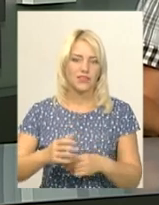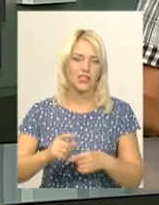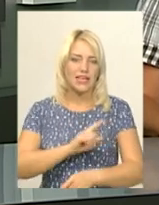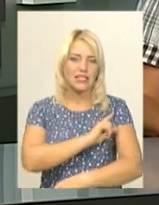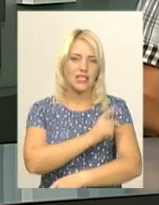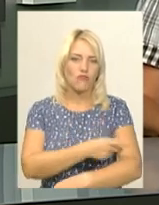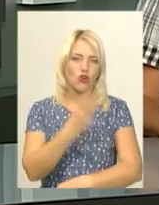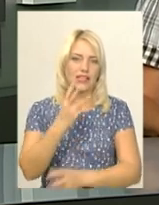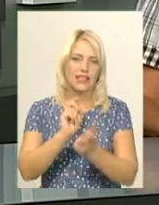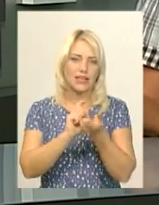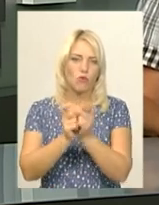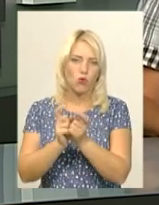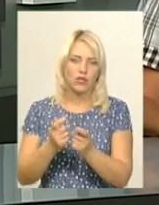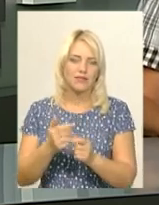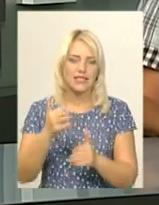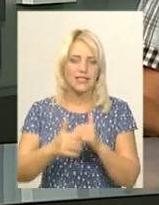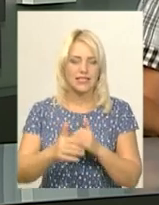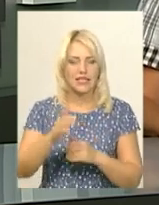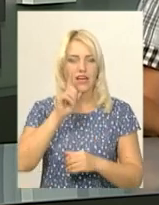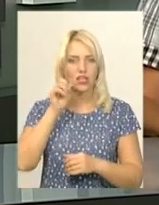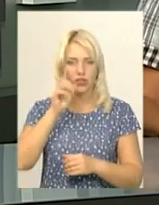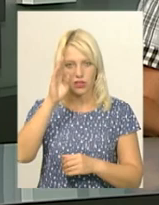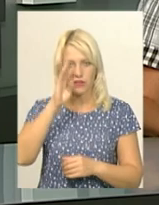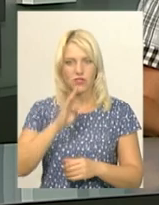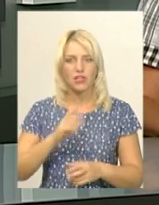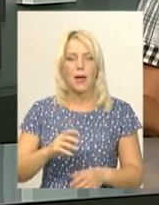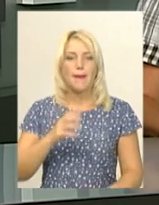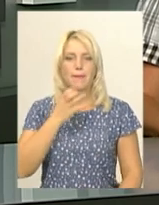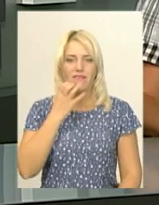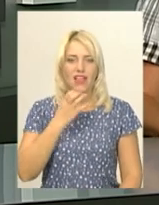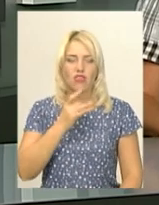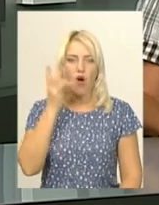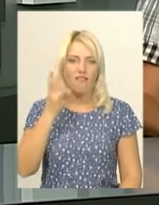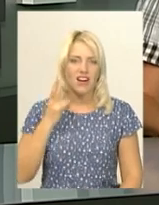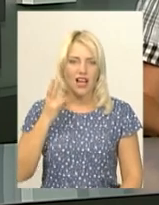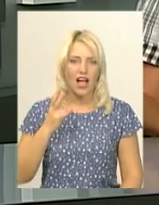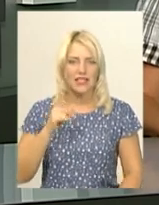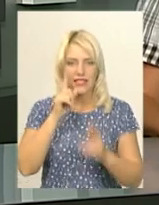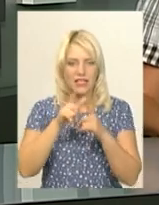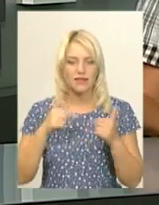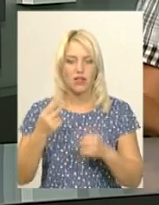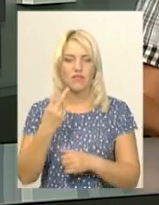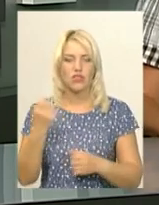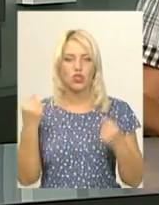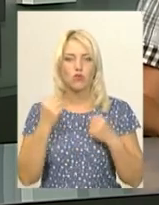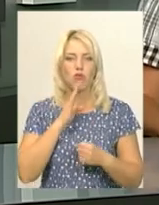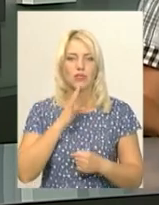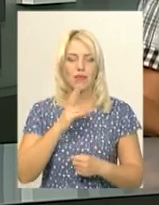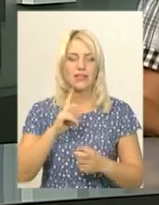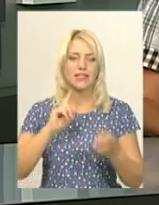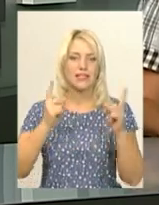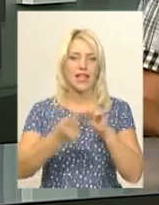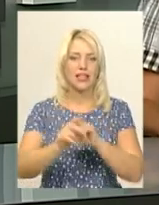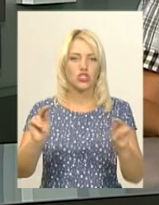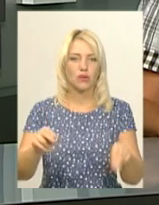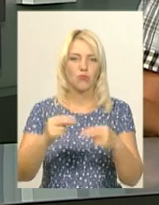триборства серед юнаків та дівчат і юніорок та юніорів в Південно-Африканській Республіці. Дві спортсменки стали чемпіонками світу, повідомляє